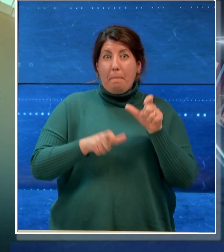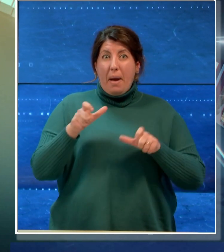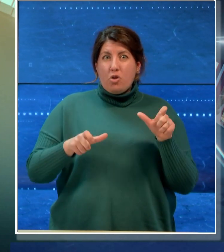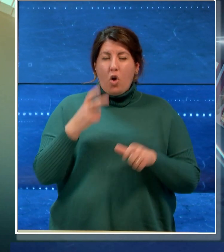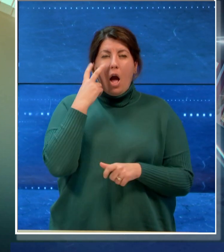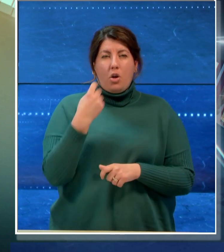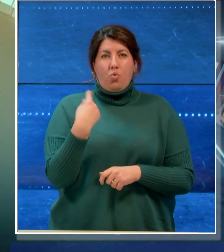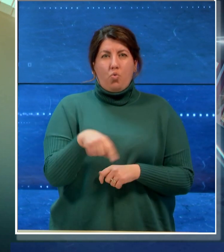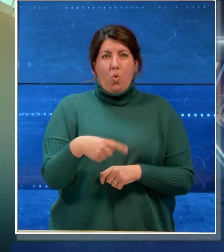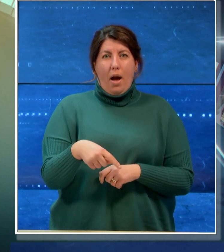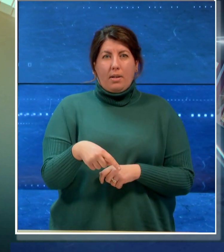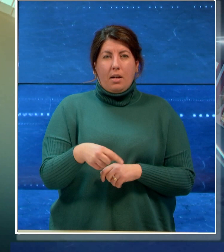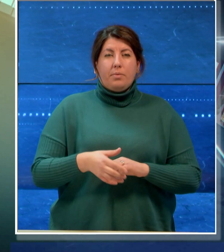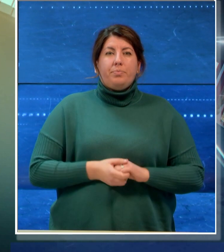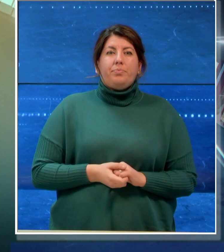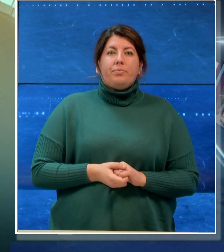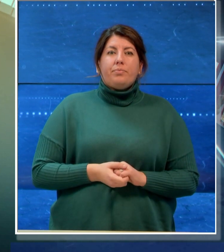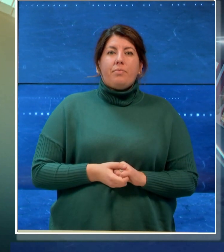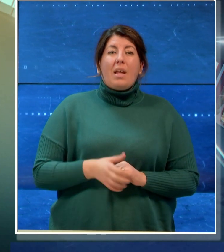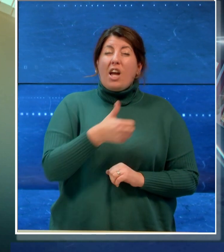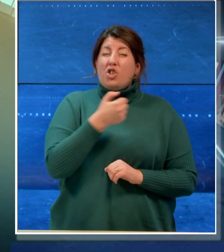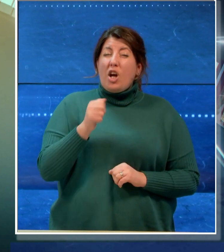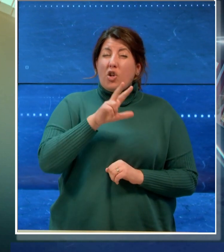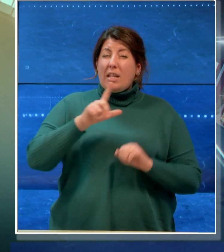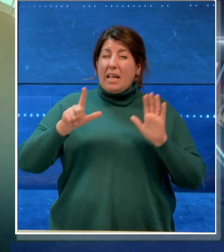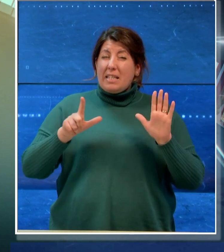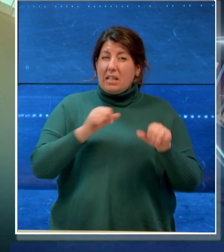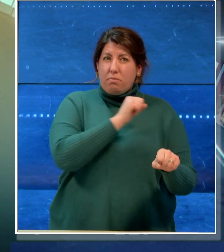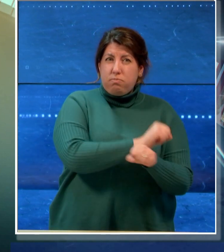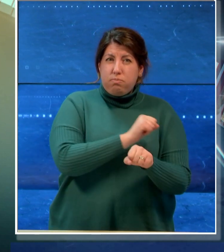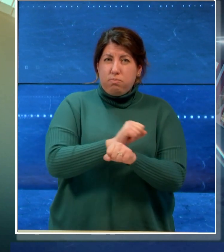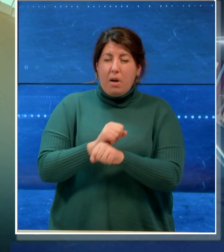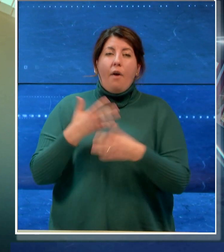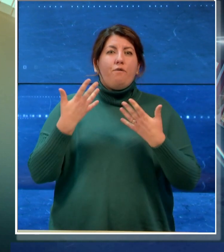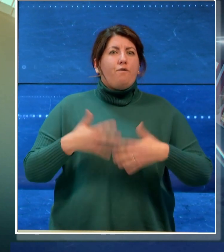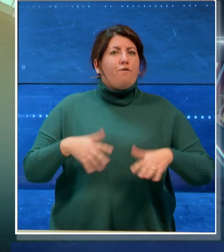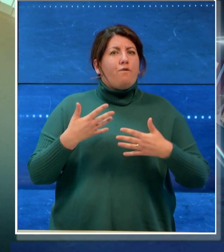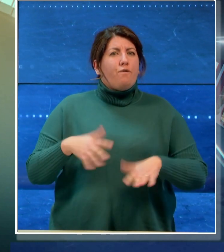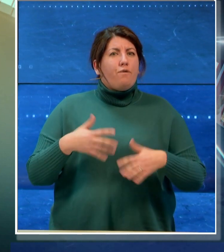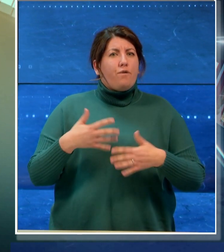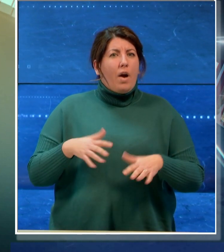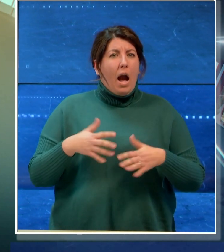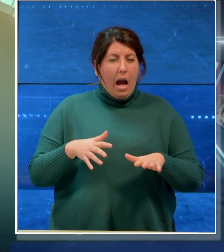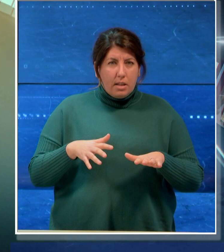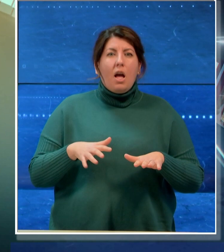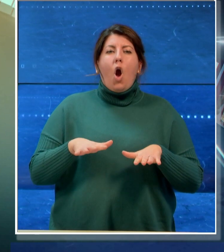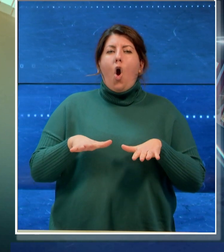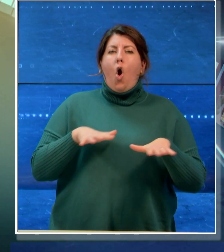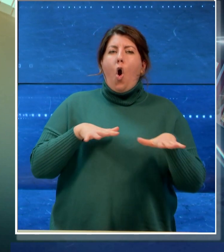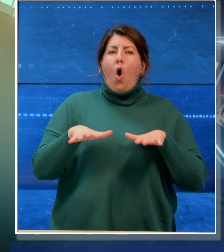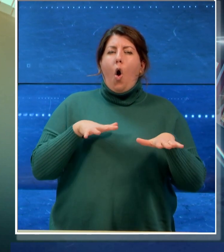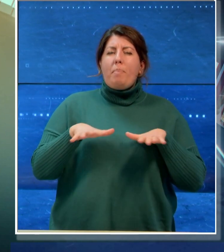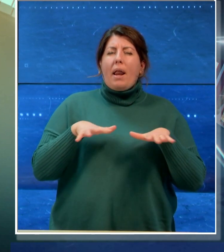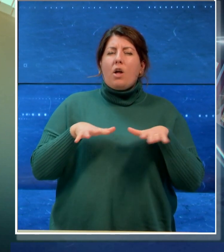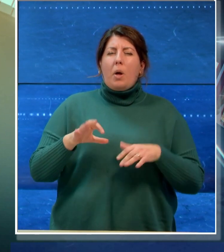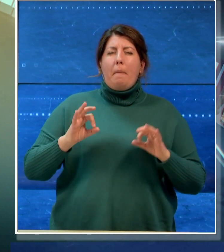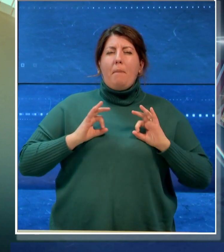delle 137 misure cautelari eseguite nell'ambito della operazione di